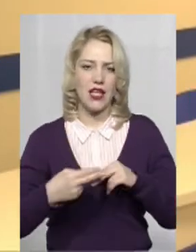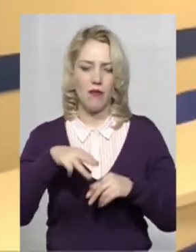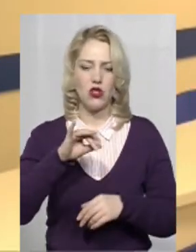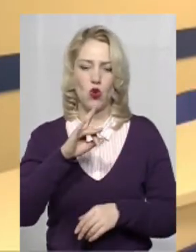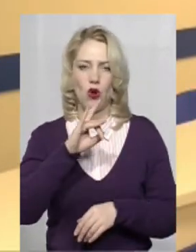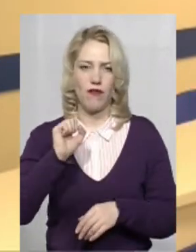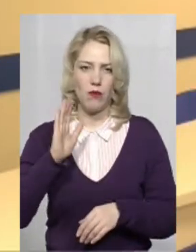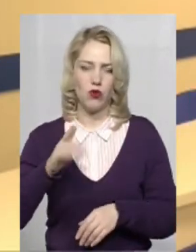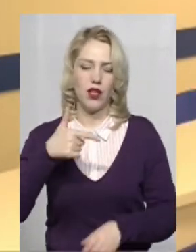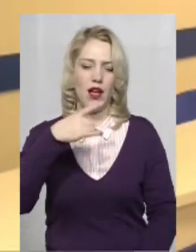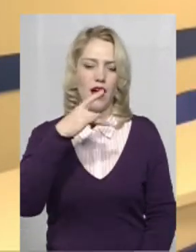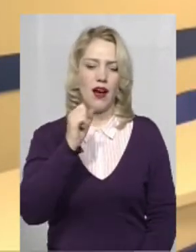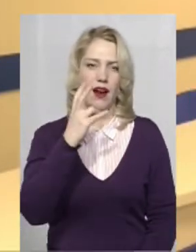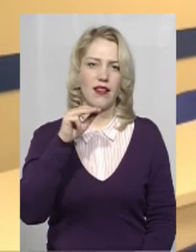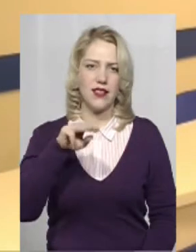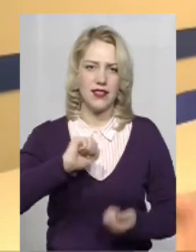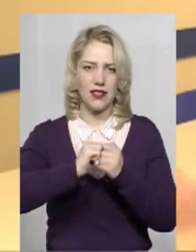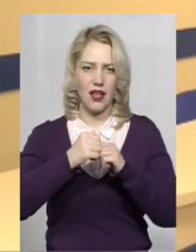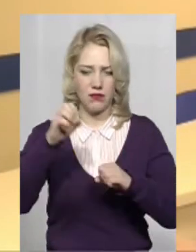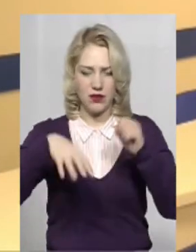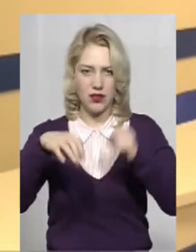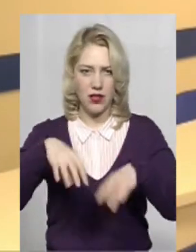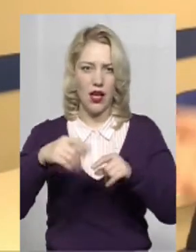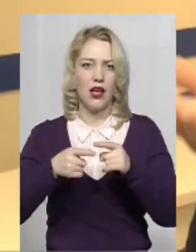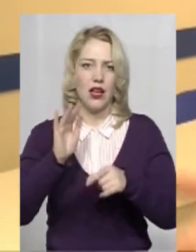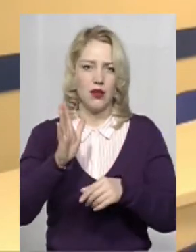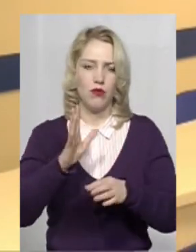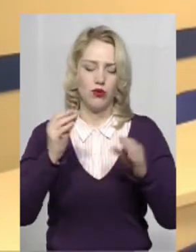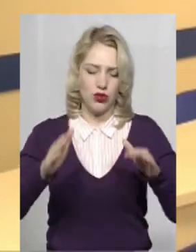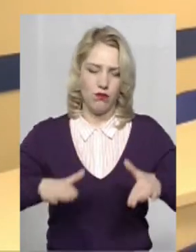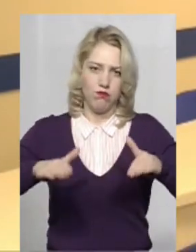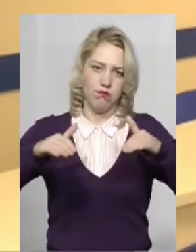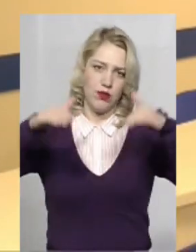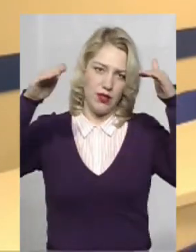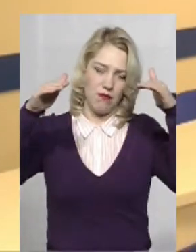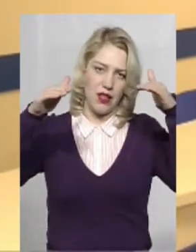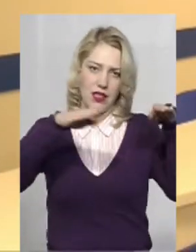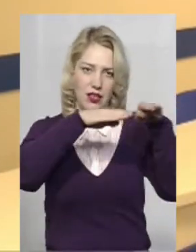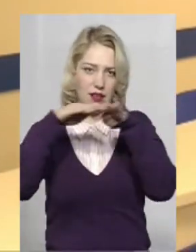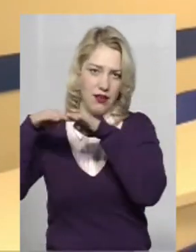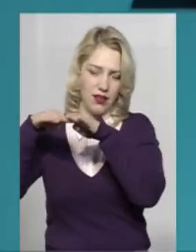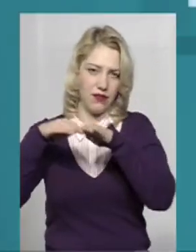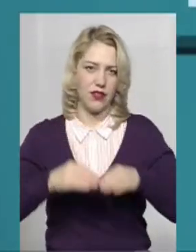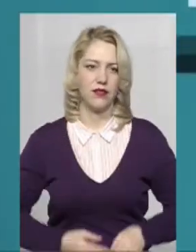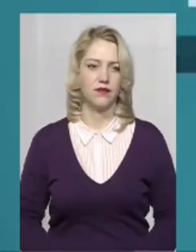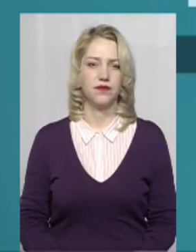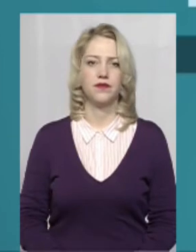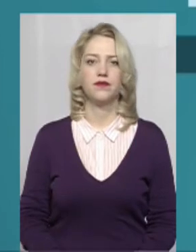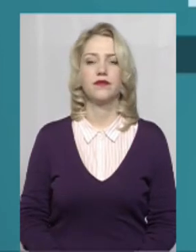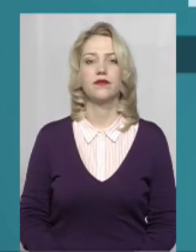гранітний відсів і потім ще піднімати від існуючого рівня ще на 2 метри вверх дану територію.